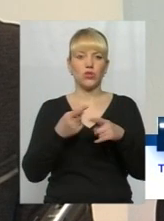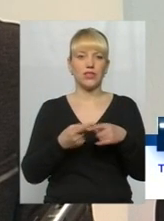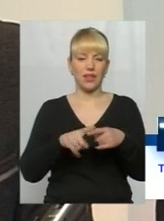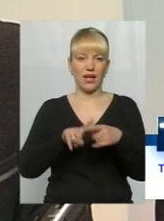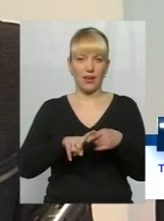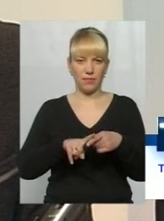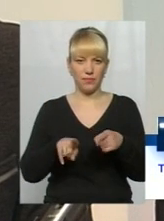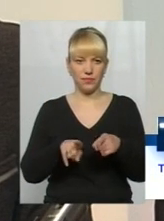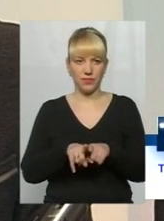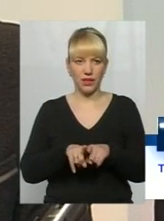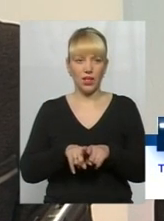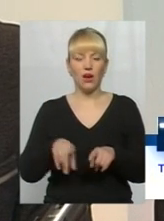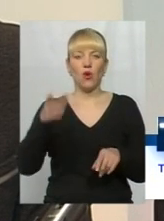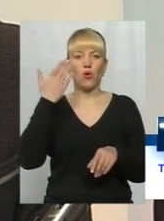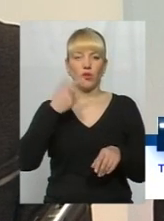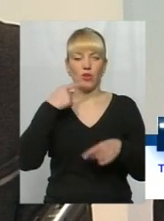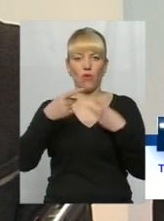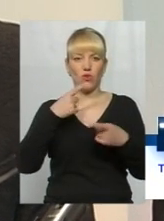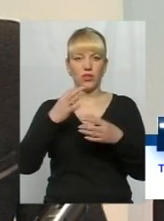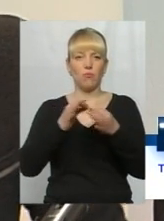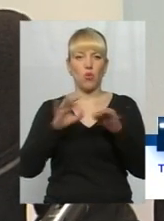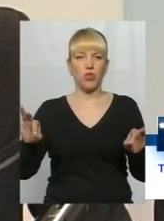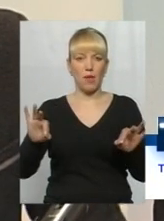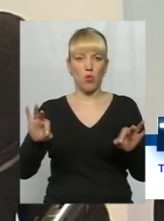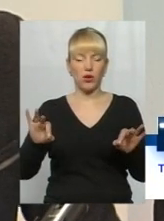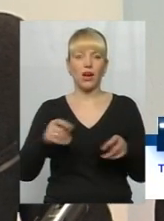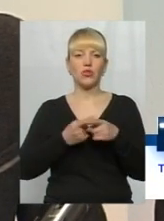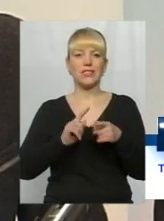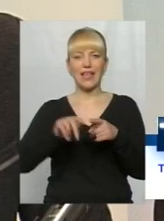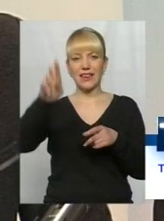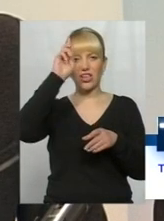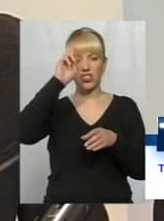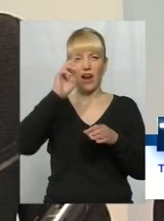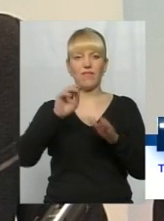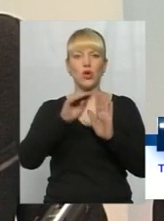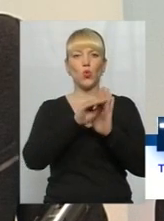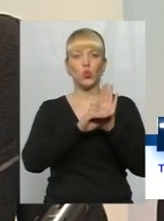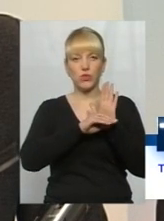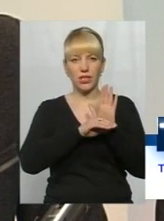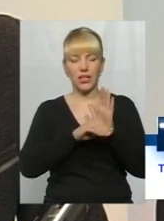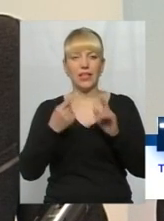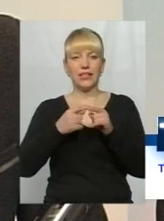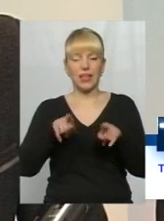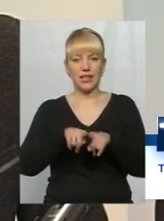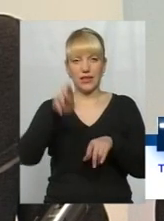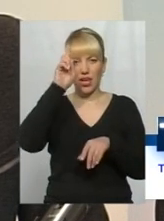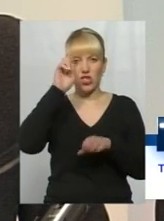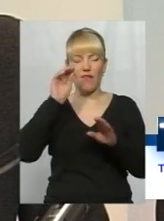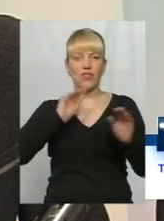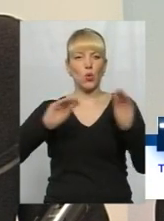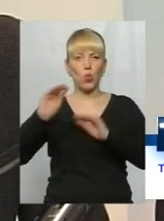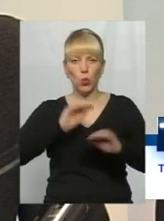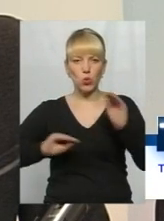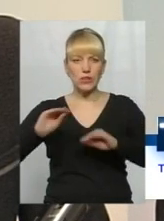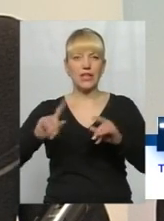таке. Коли говорити про демократію, демократія – це державний устрій, зрештою. Такий державний устрій, при якому